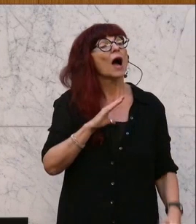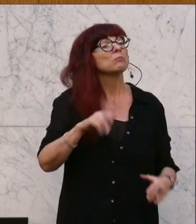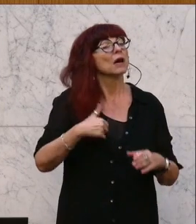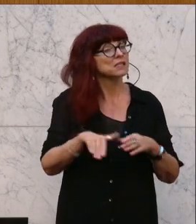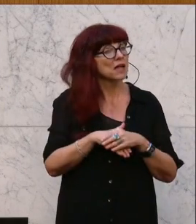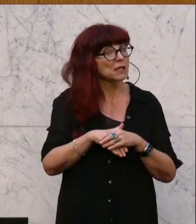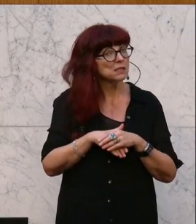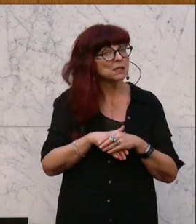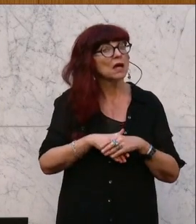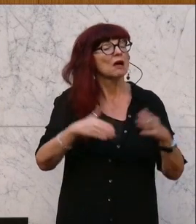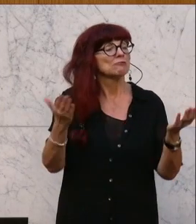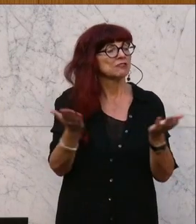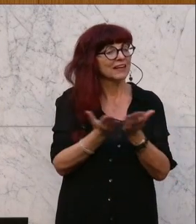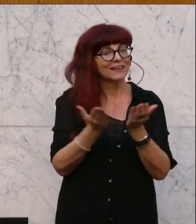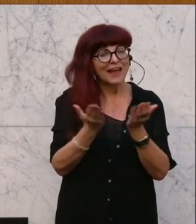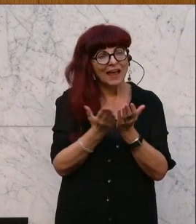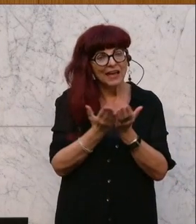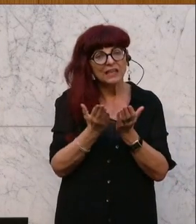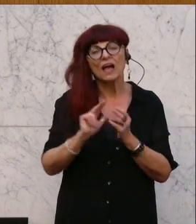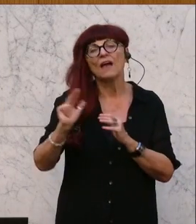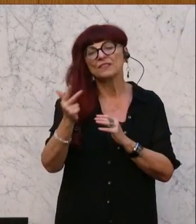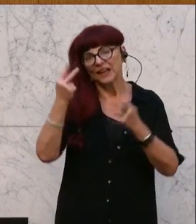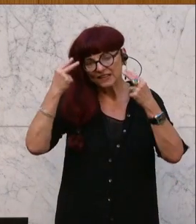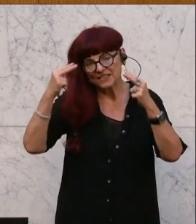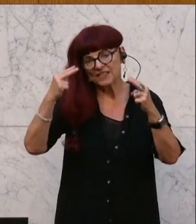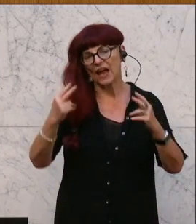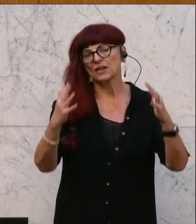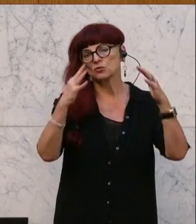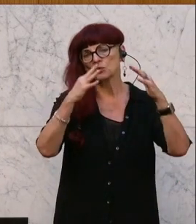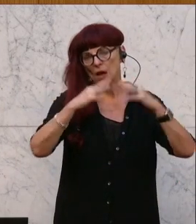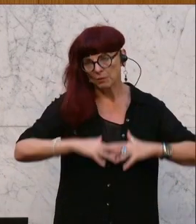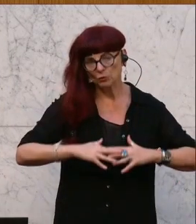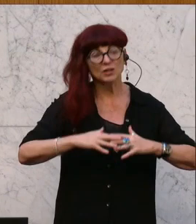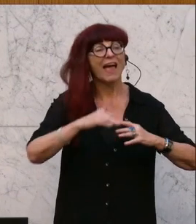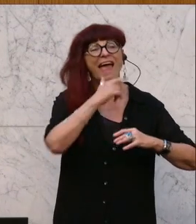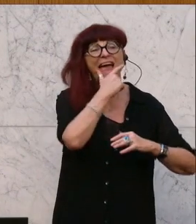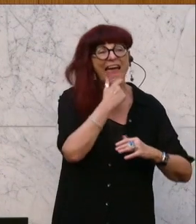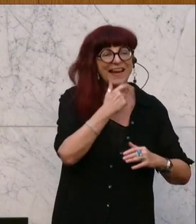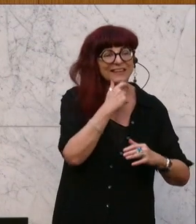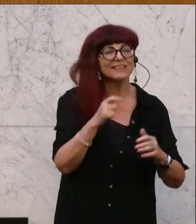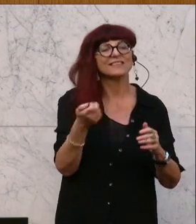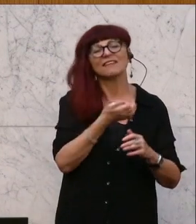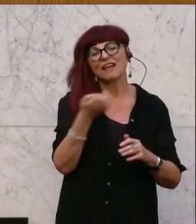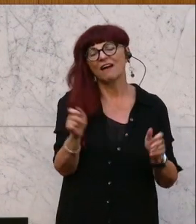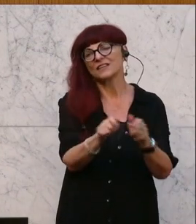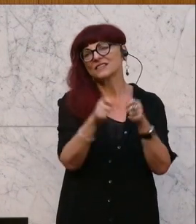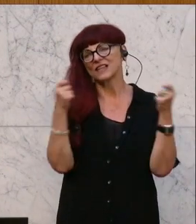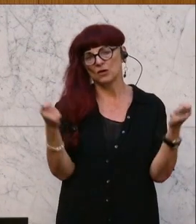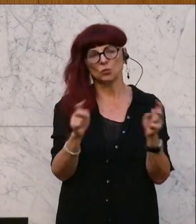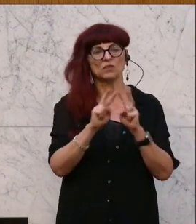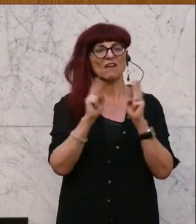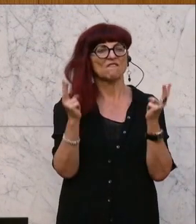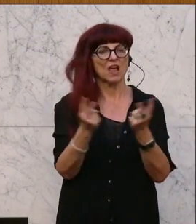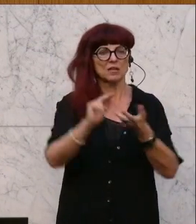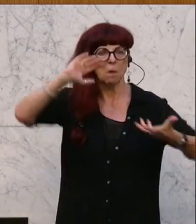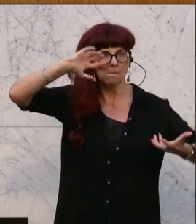Vergleich des Zusammenbruchs des Dritten Reiches in Österreich mit der Reduzierung der ältesten Tageszeitungen der Welt auf eine Online-Ausgabe. Und wie man so einen